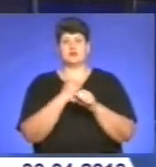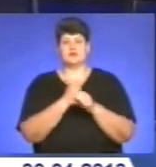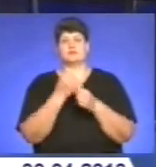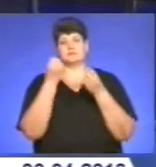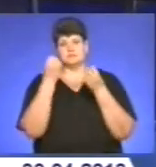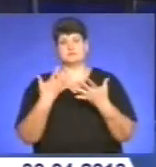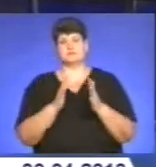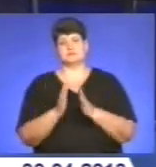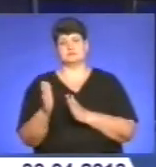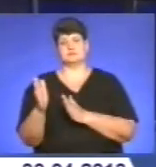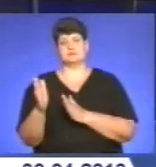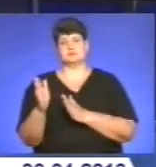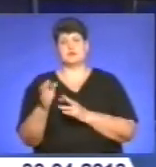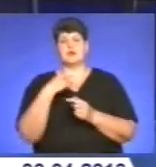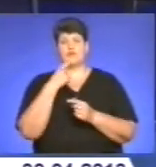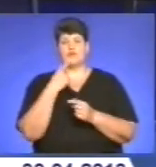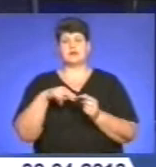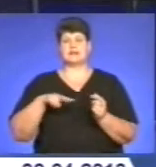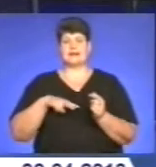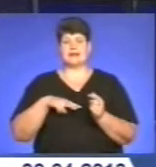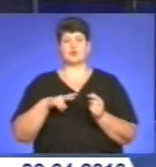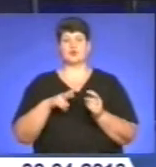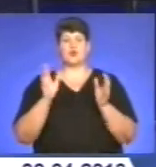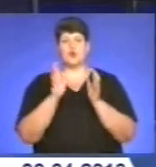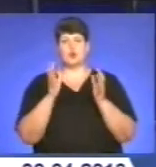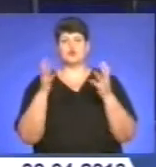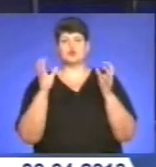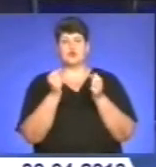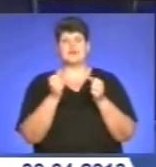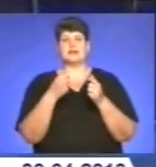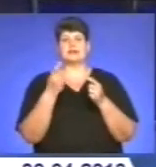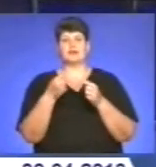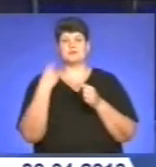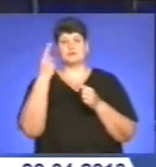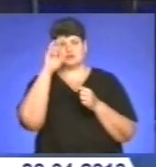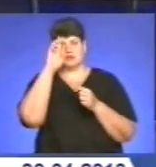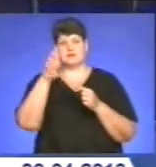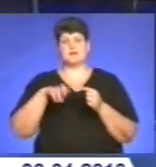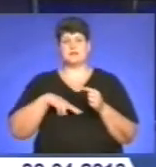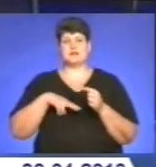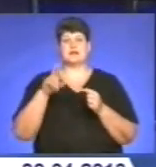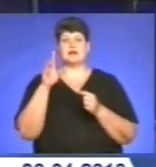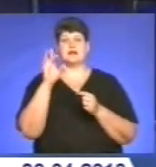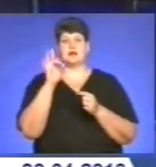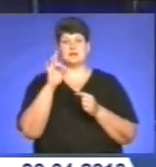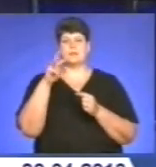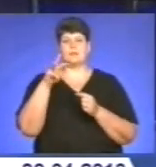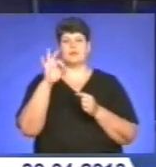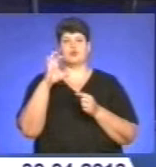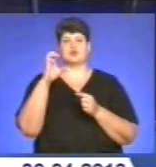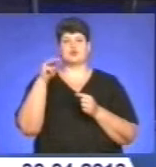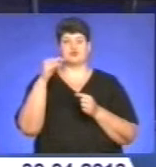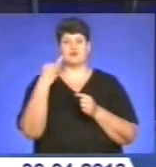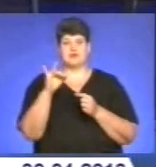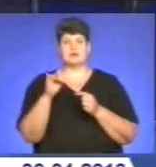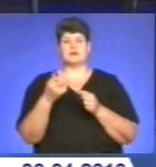у звичному режимі. Як запевнив директор департаменту охорони здоров'я Тернопільської облдержадміністрації Руслан Мостовий, збоїв у